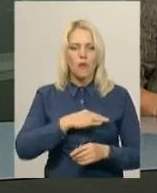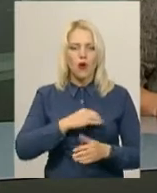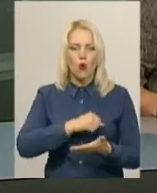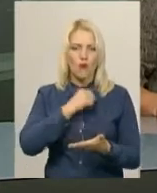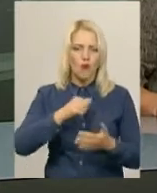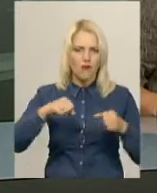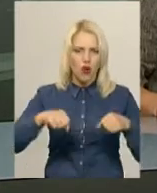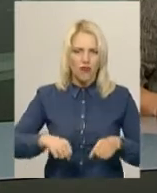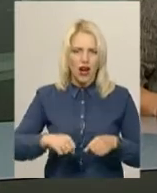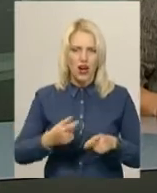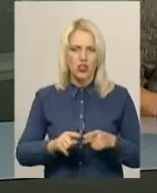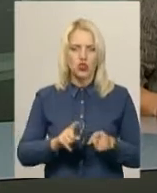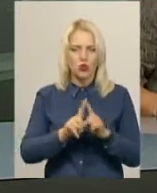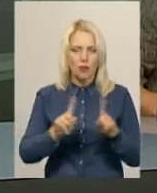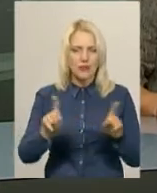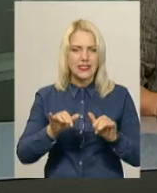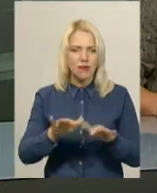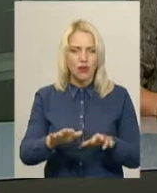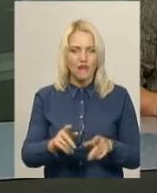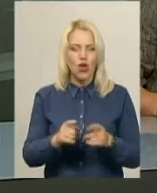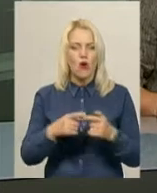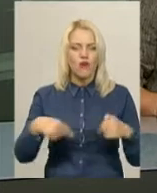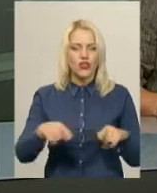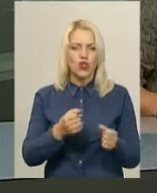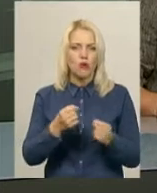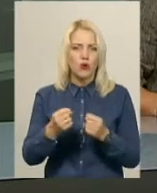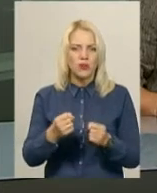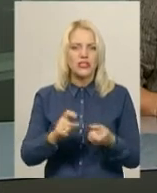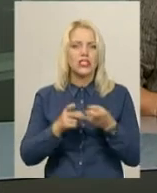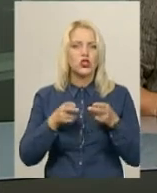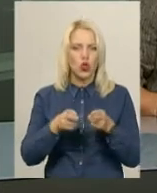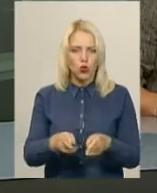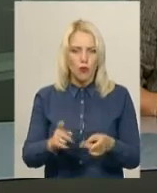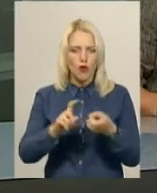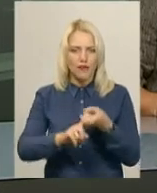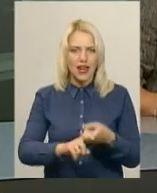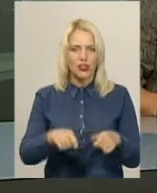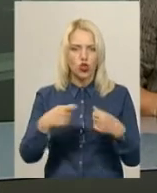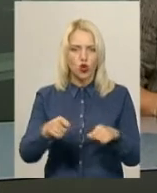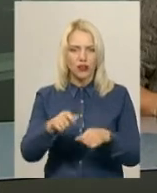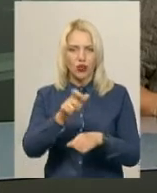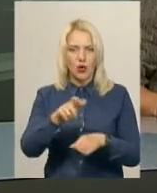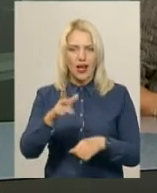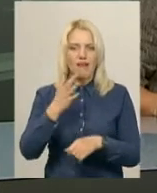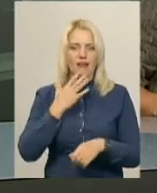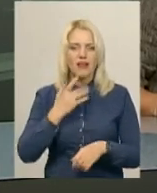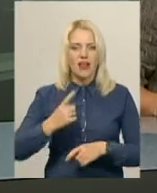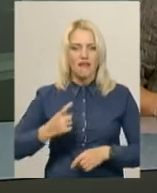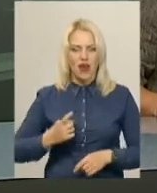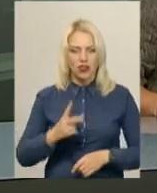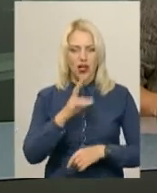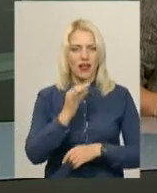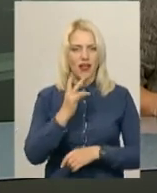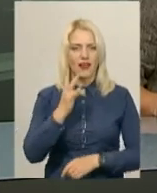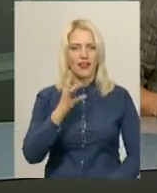важливих справах відділу з боротьби зі злочинами, пов'язаними з торгівлею людьми обласного управління Нацгвардії області Тараса Керницького,